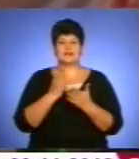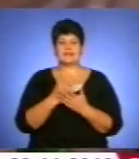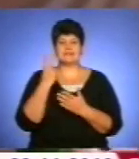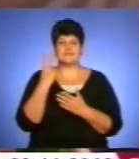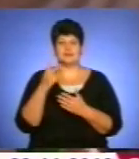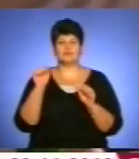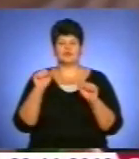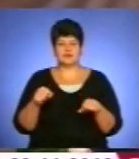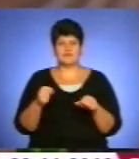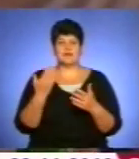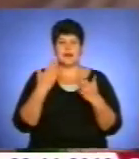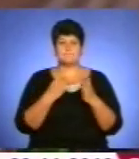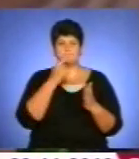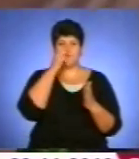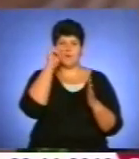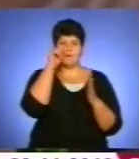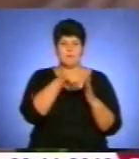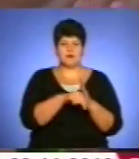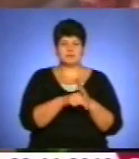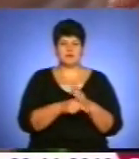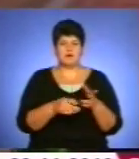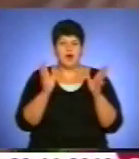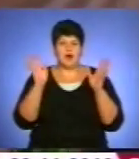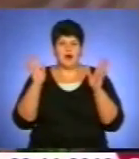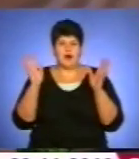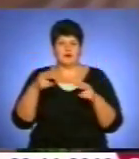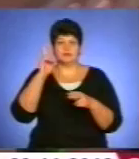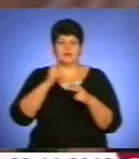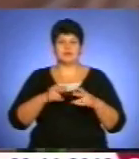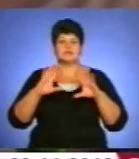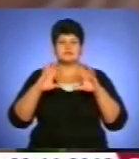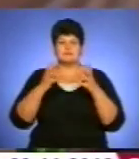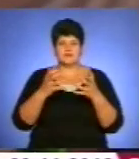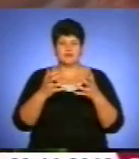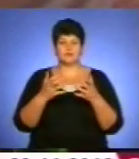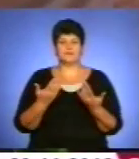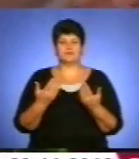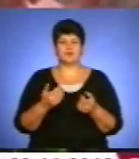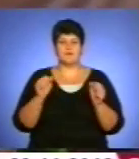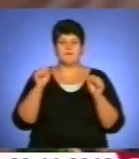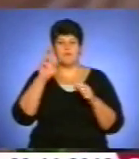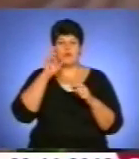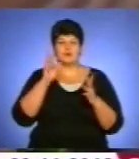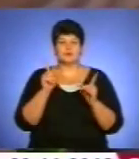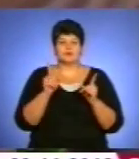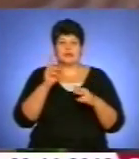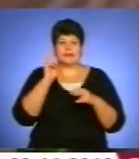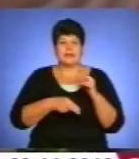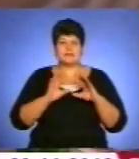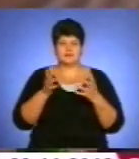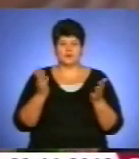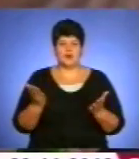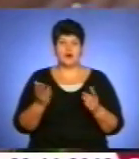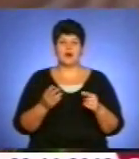Або попасти в паніку і кінець світу. Що кінчить? І, Боже, біля, і що тут буде кінець світу?